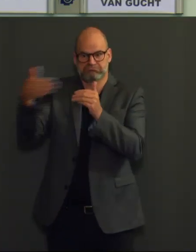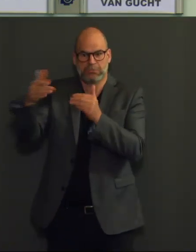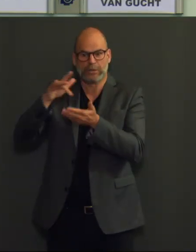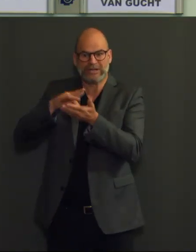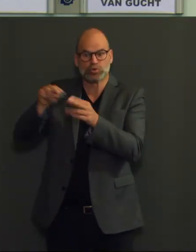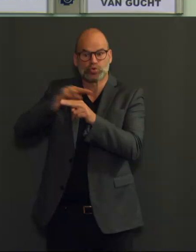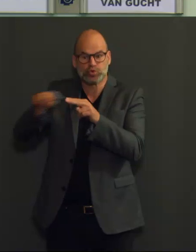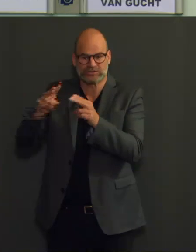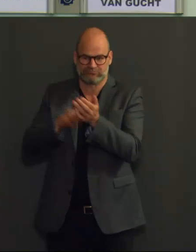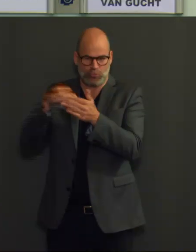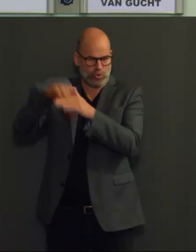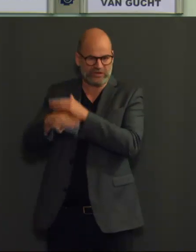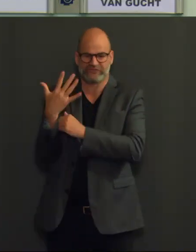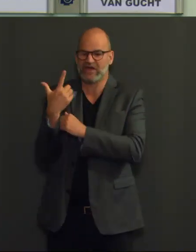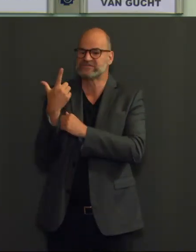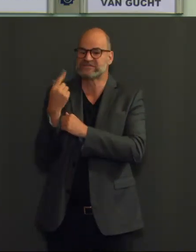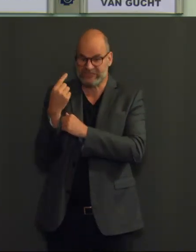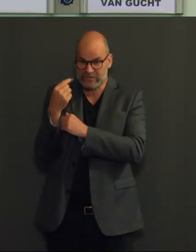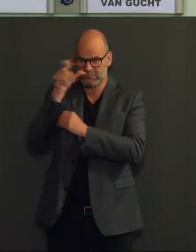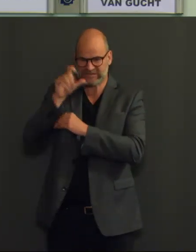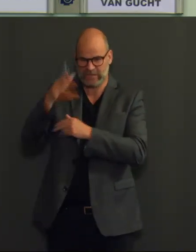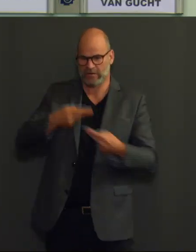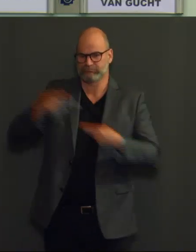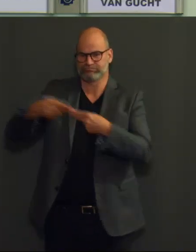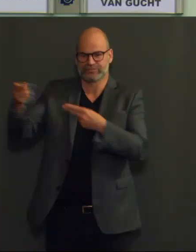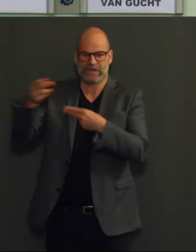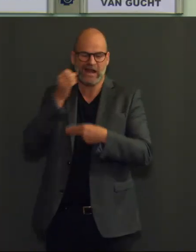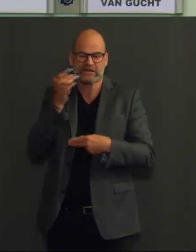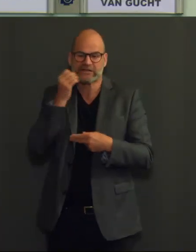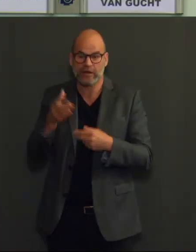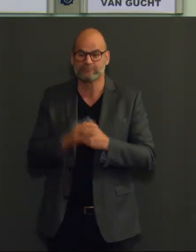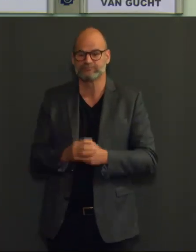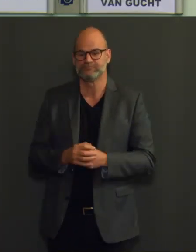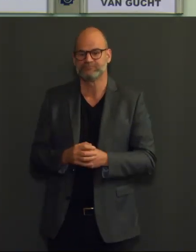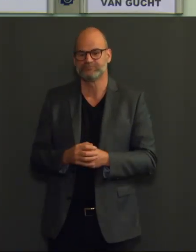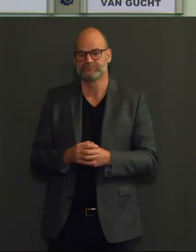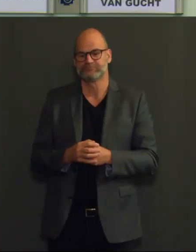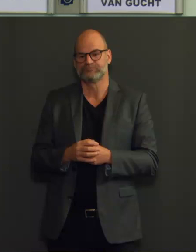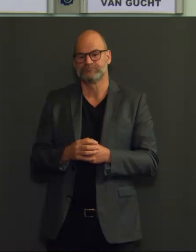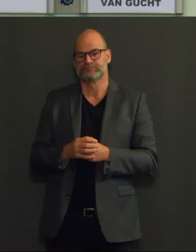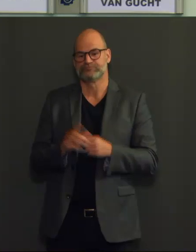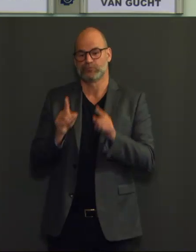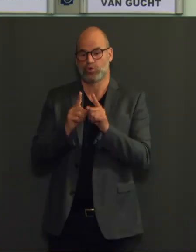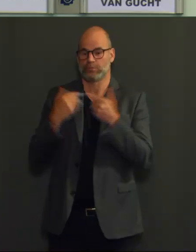Ook de totale ziekenhuisbezetting kent een verdere daling aan een relatief stabiel tempo.